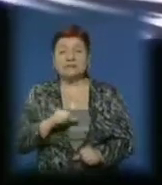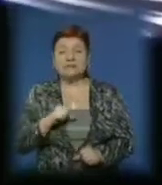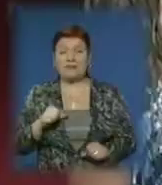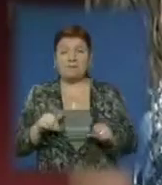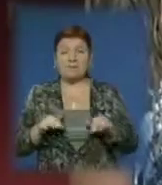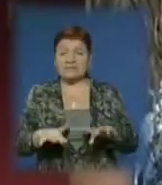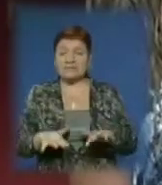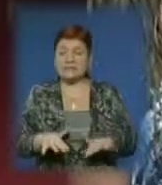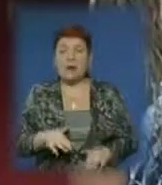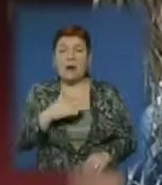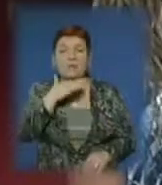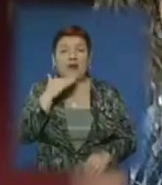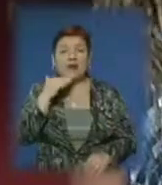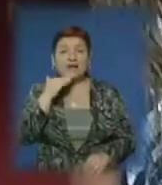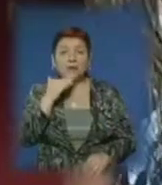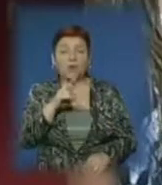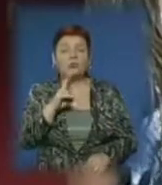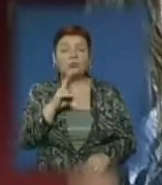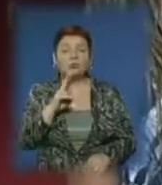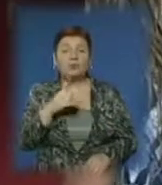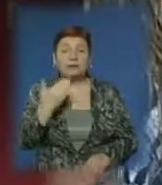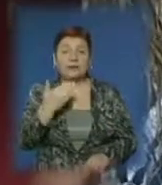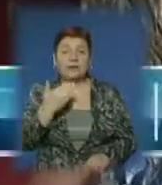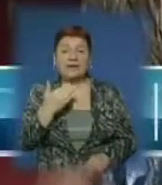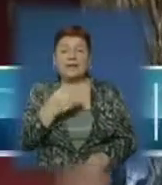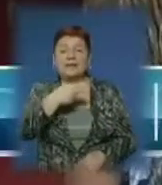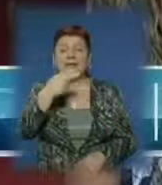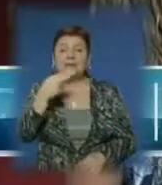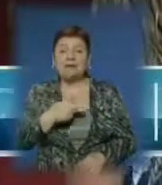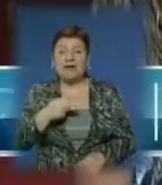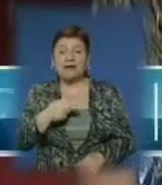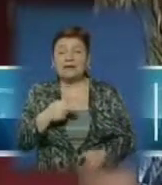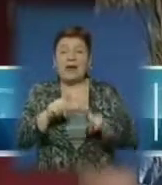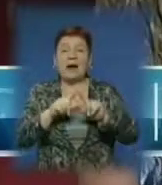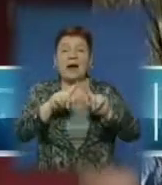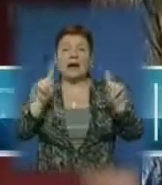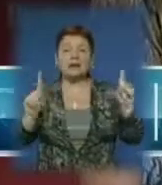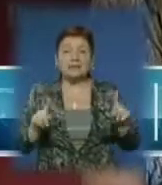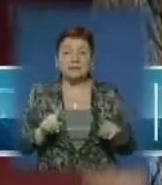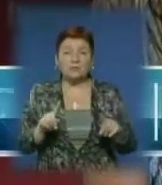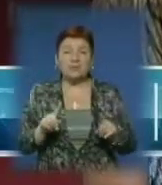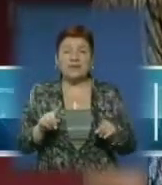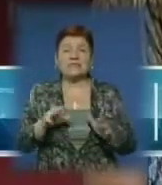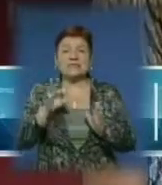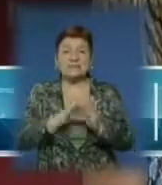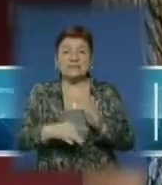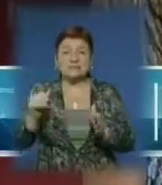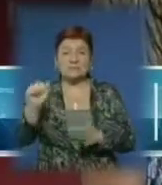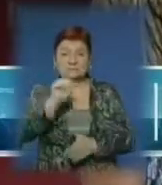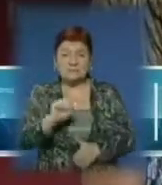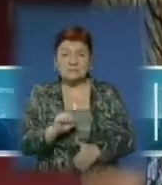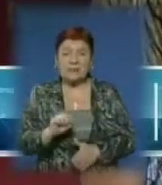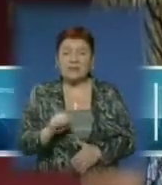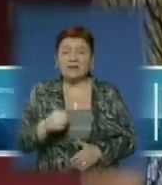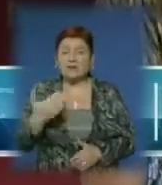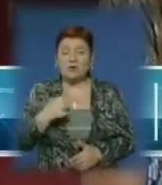Багато хто питає, як це ти не малювала картинку і зразу її витираєш. Тобі не шкода. А для мене мистецтво в той